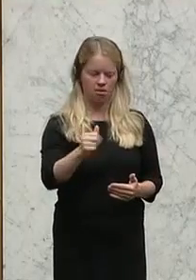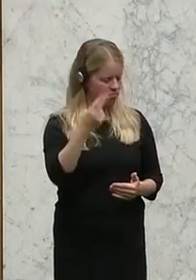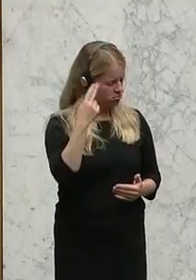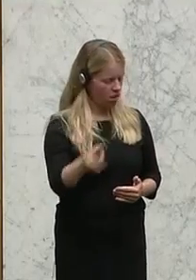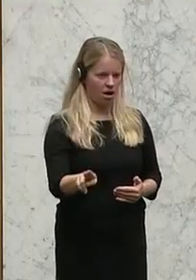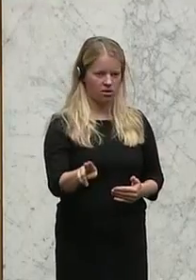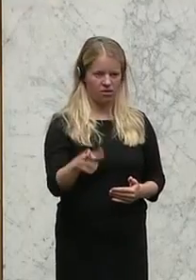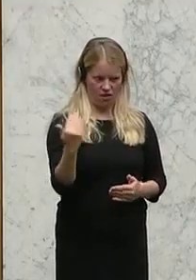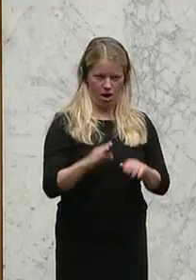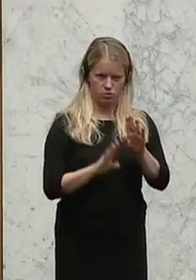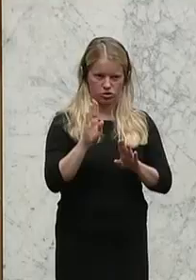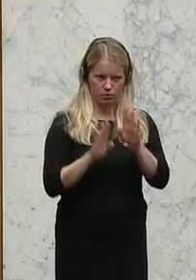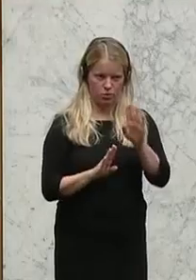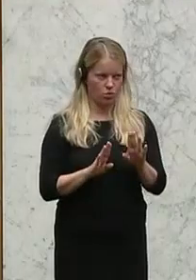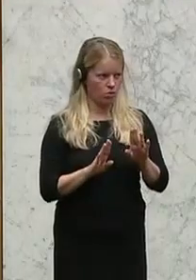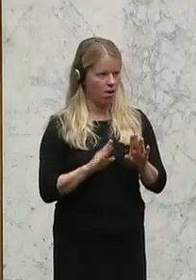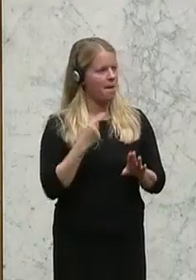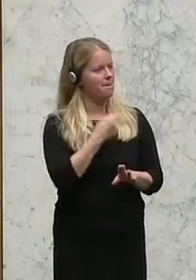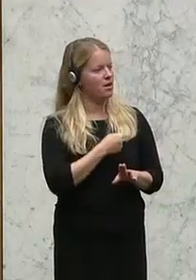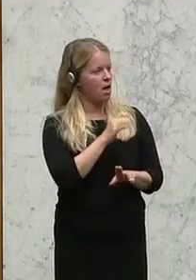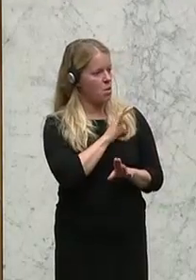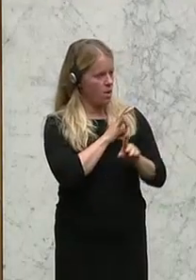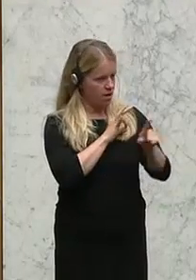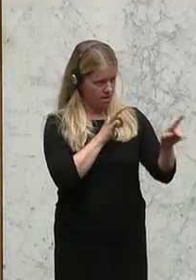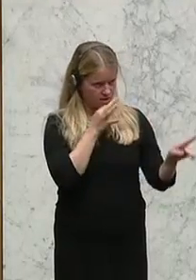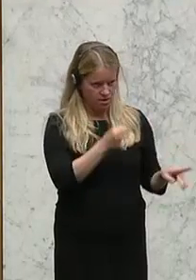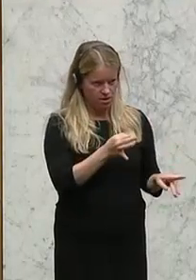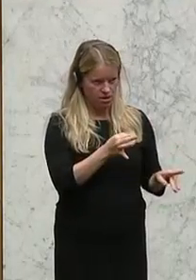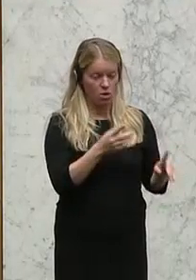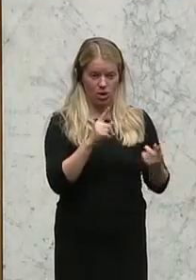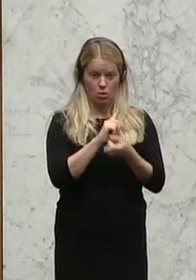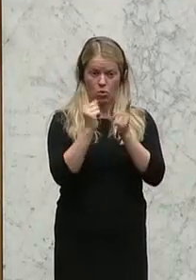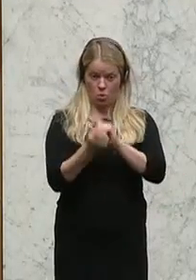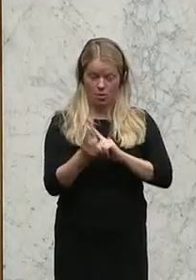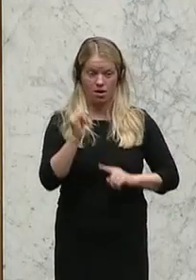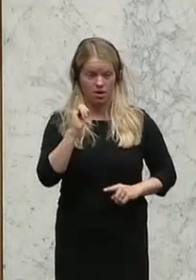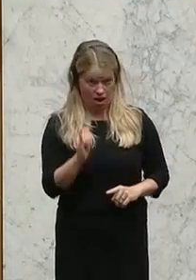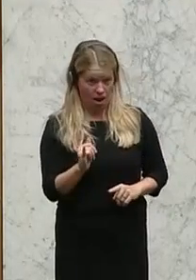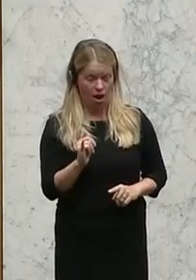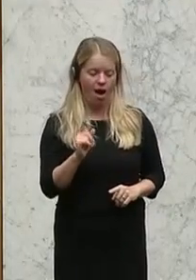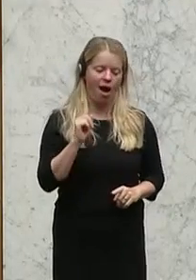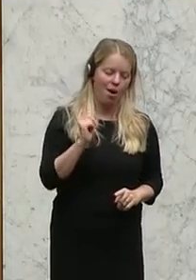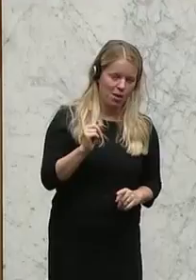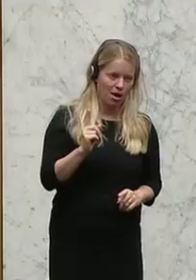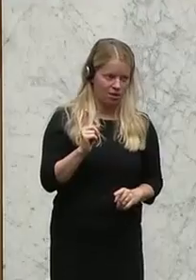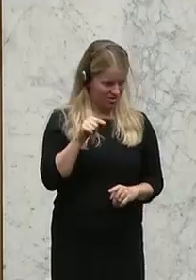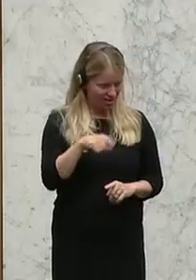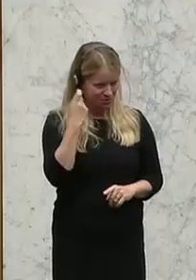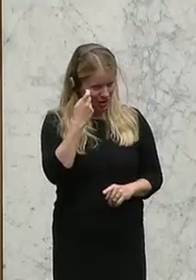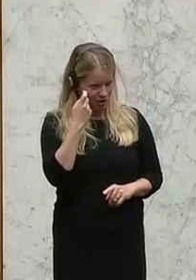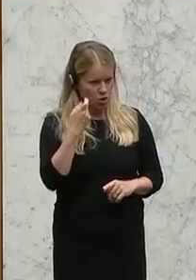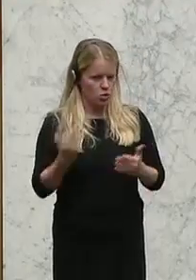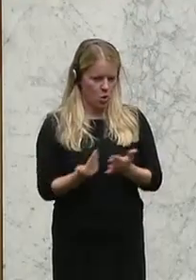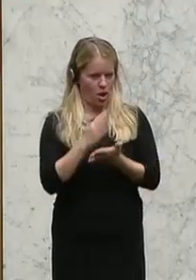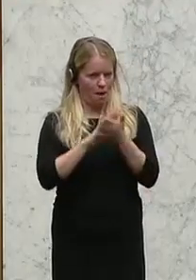Abstimmung ihrer Parteikollegen zu einem Ja-Aber umgeformt wird? Ist das der New